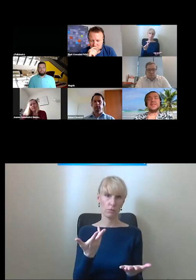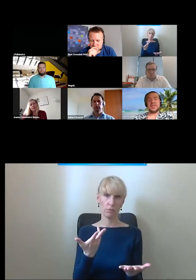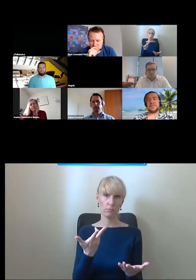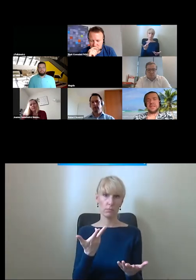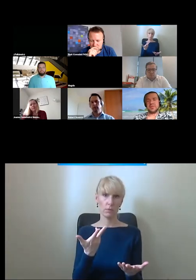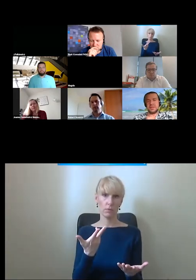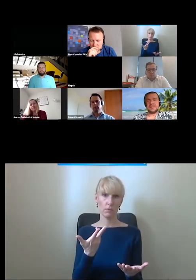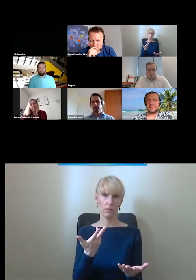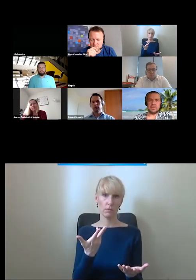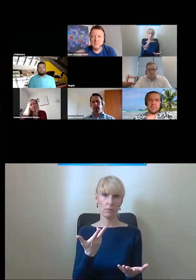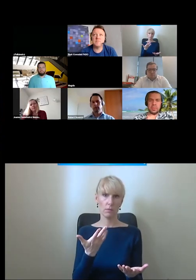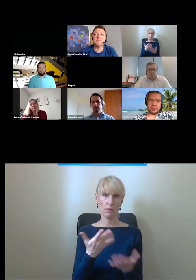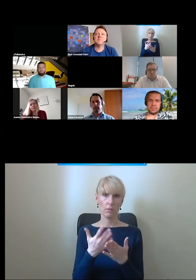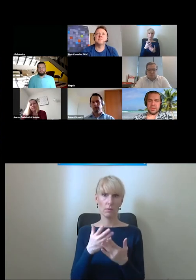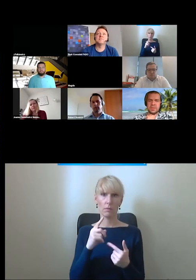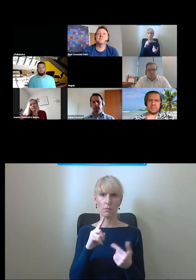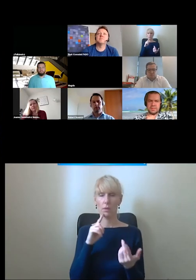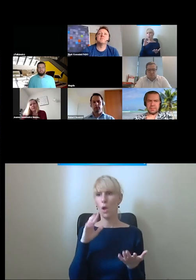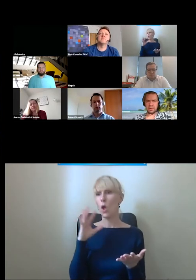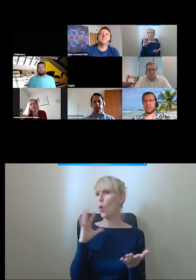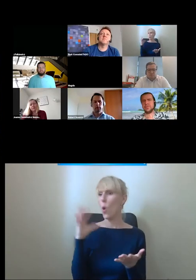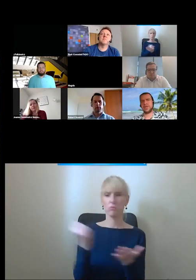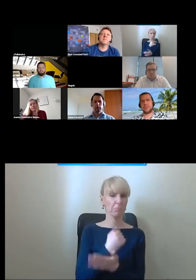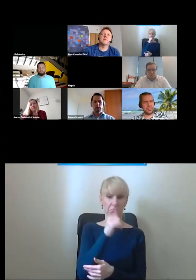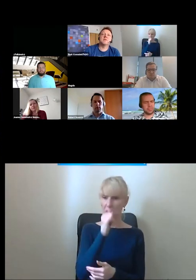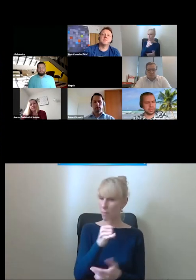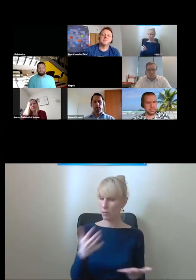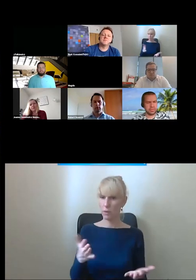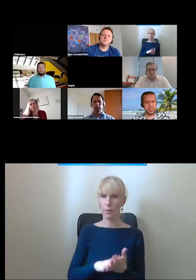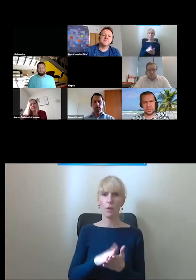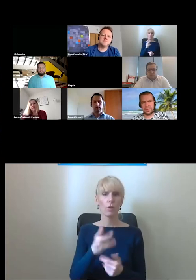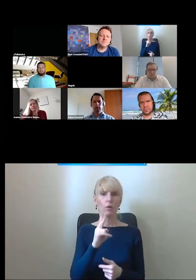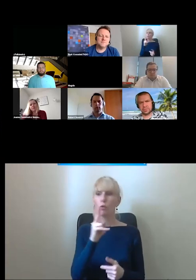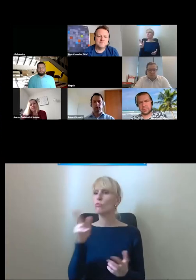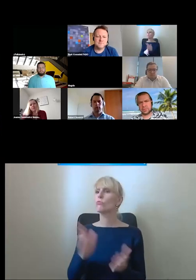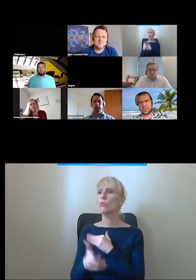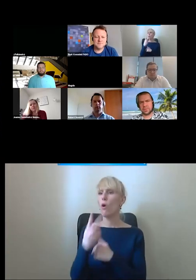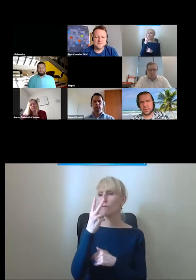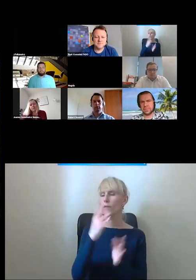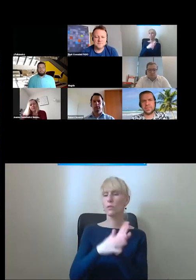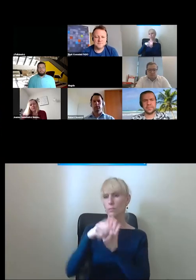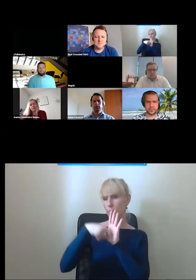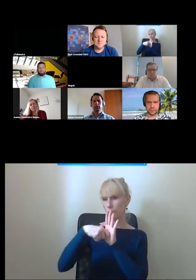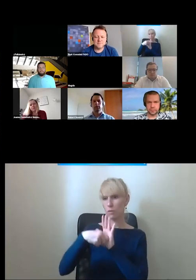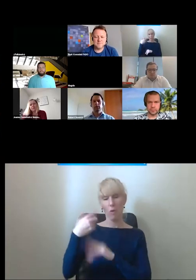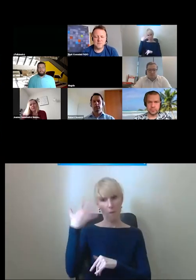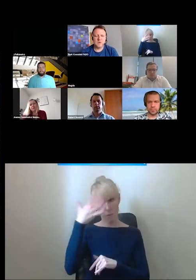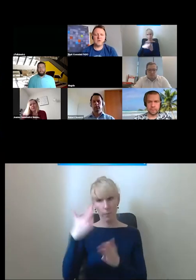nie jesteśmy w stanie korzystać z tego po prostu myślę że kto widział film to potrafił to sobie troszeczkę wyobrazić